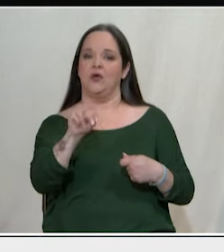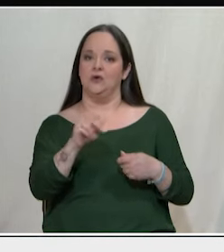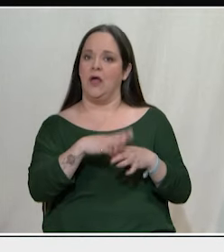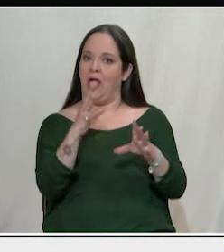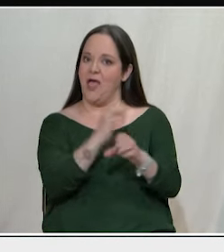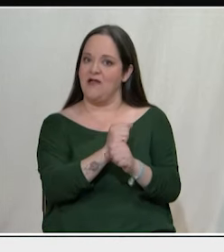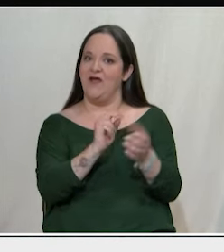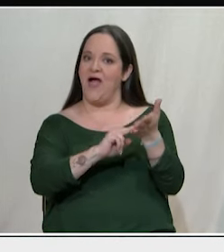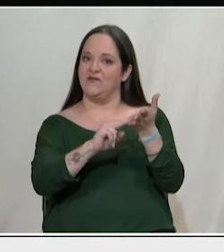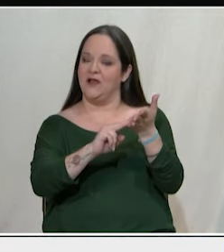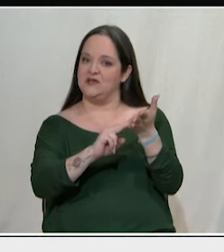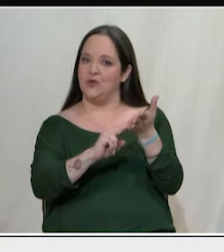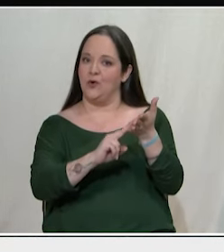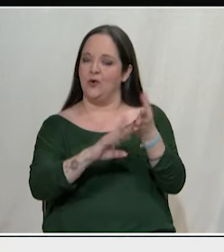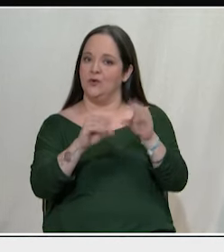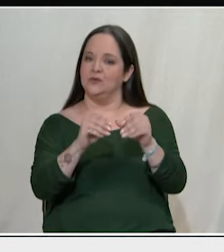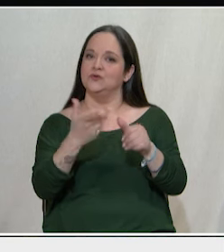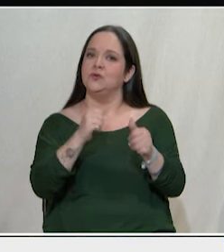ενάντια σε τόσους μήνες